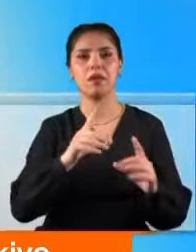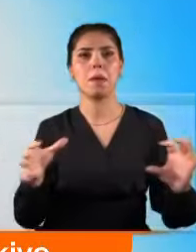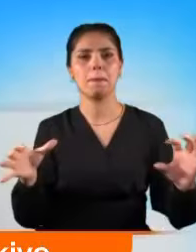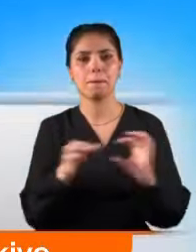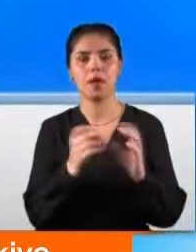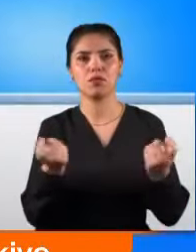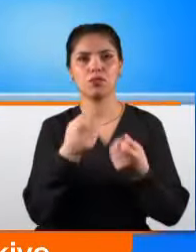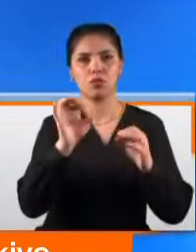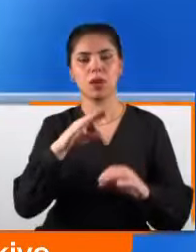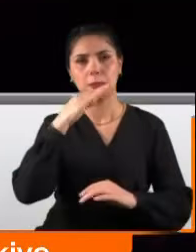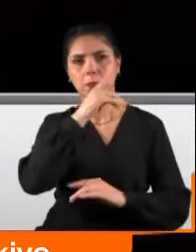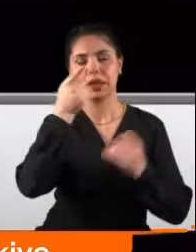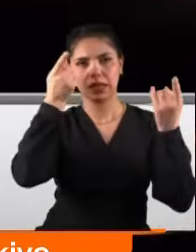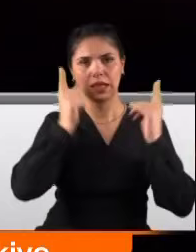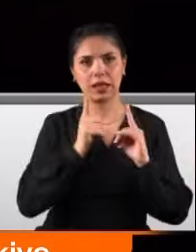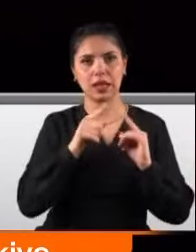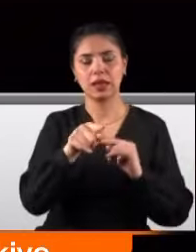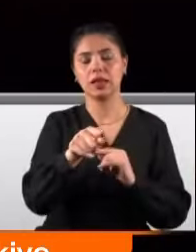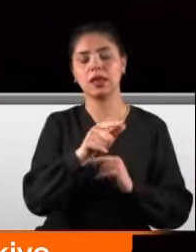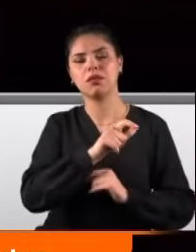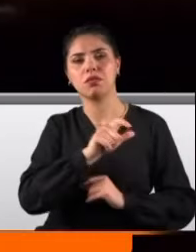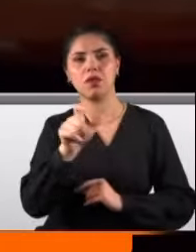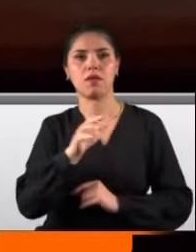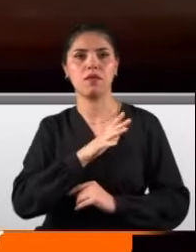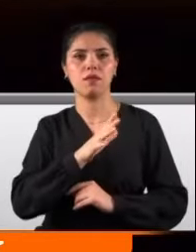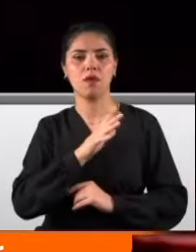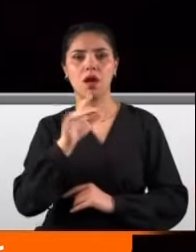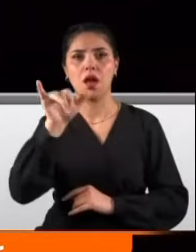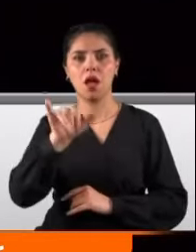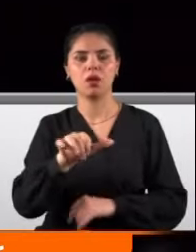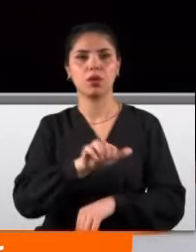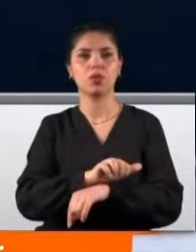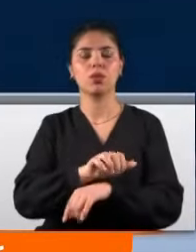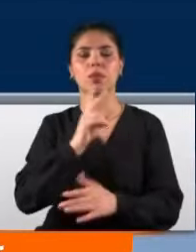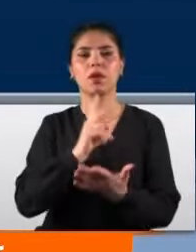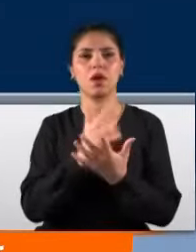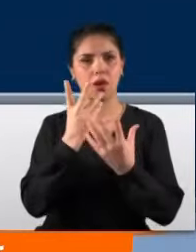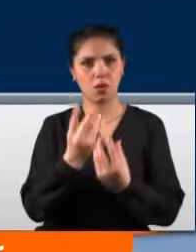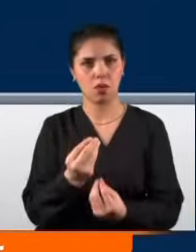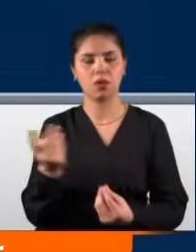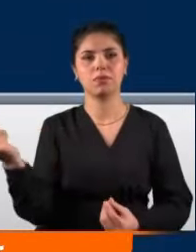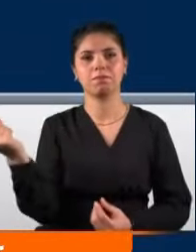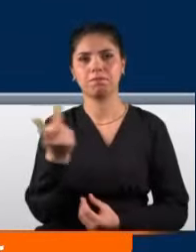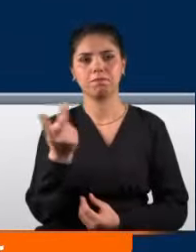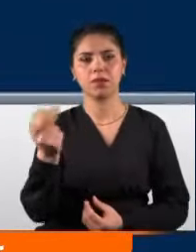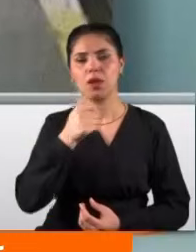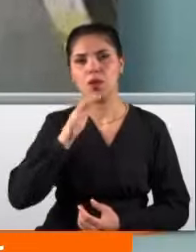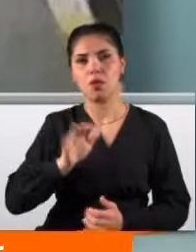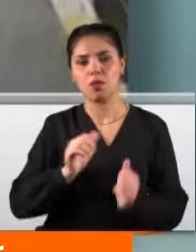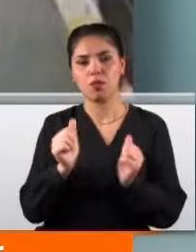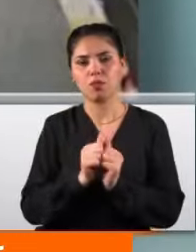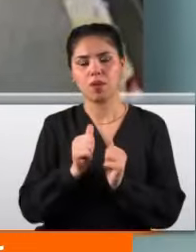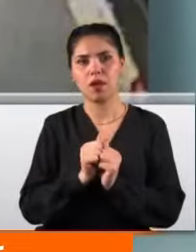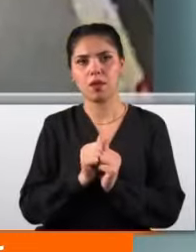Ancak Mısır yetkililerinden o şaşırtan bilgi geldi. Haklarında tutuklama kararı çıkan yazar Eylem Tok, oğlunu apar